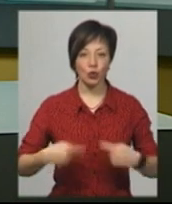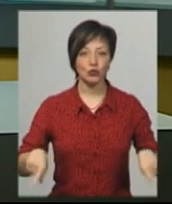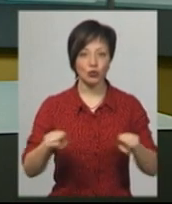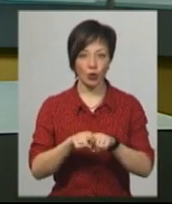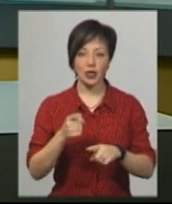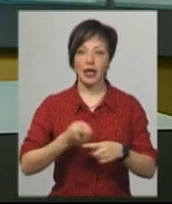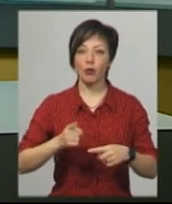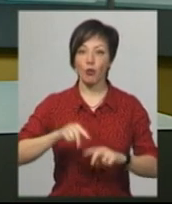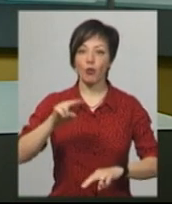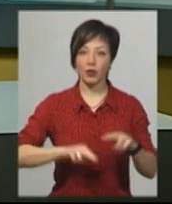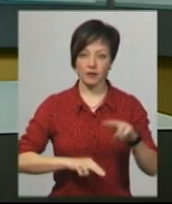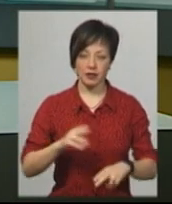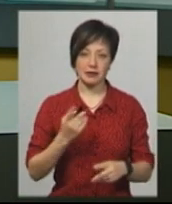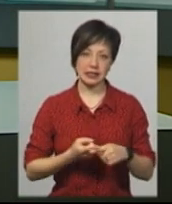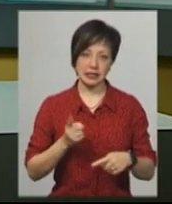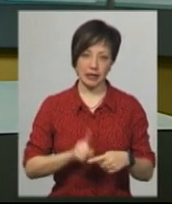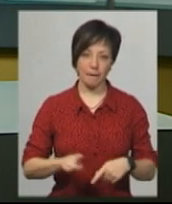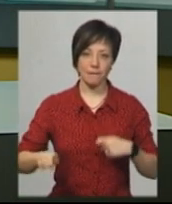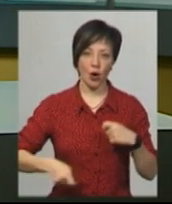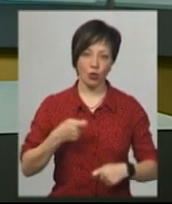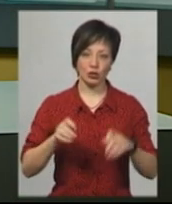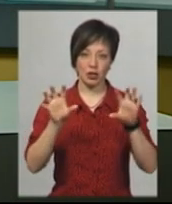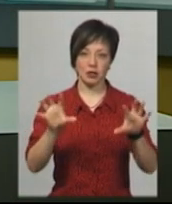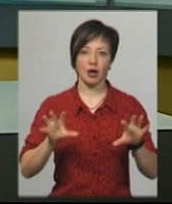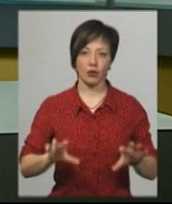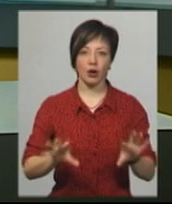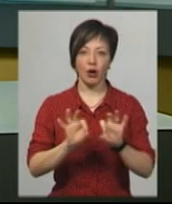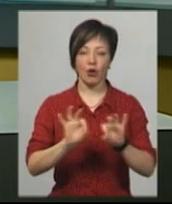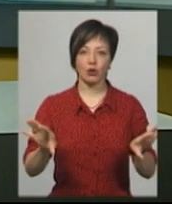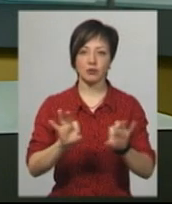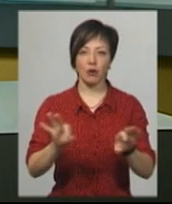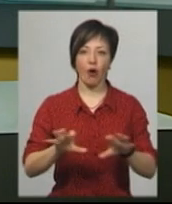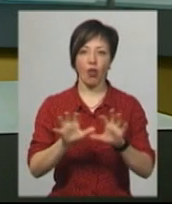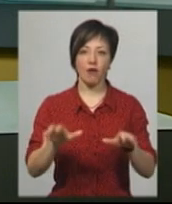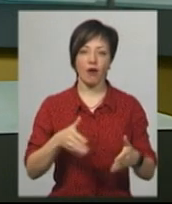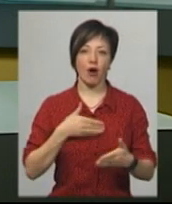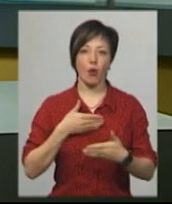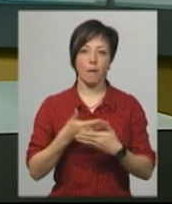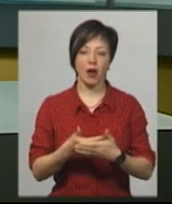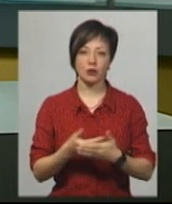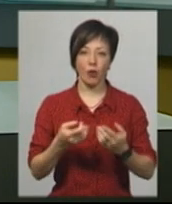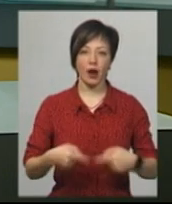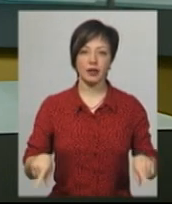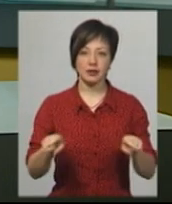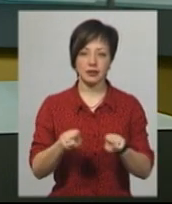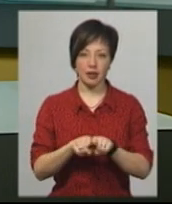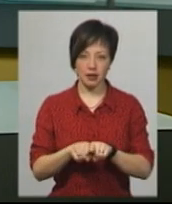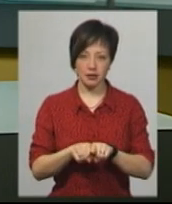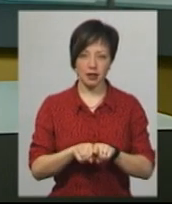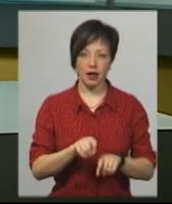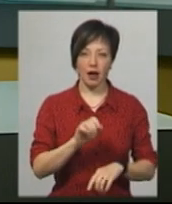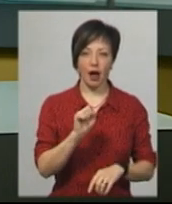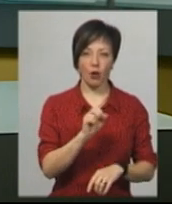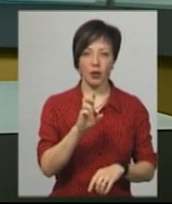тому будівництво на них є порушенням законодавства, каже Суспільному голова громадської організації «Жіночий антикорупційний рух» Альона